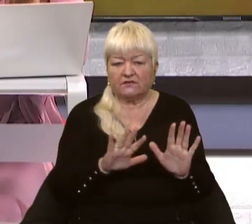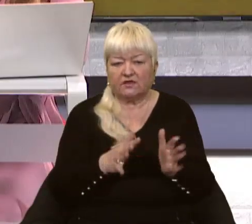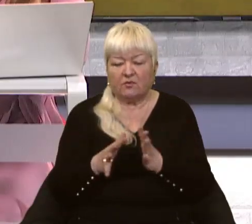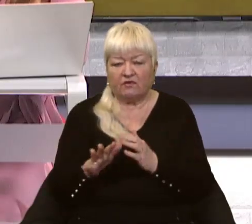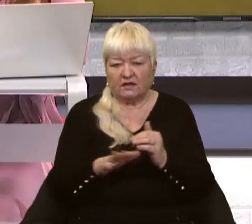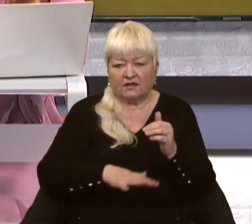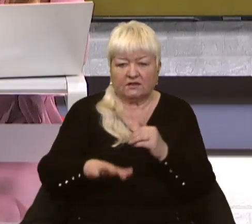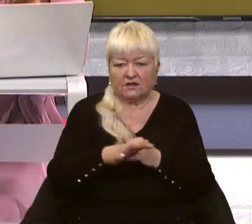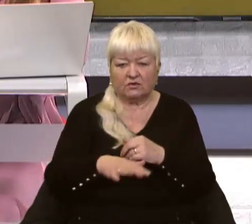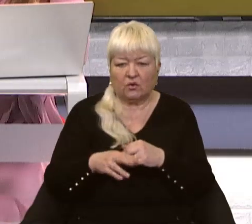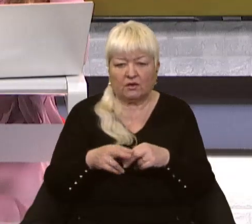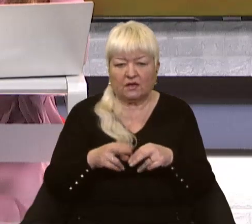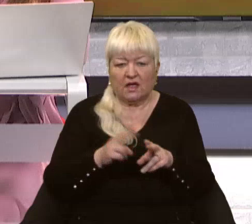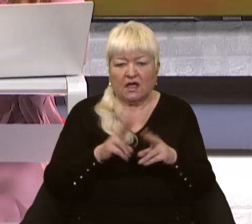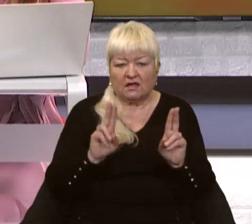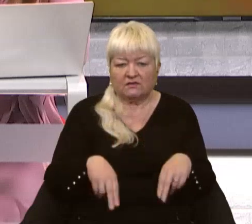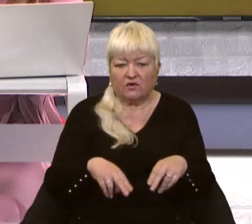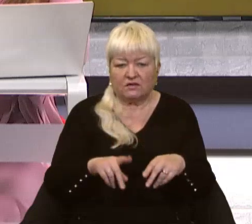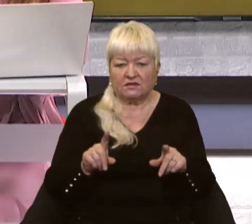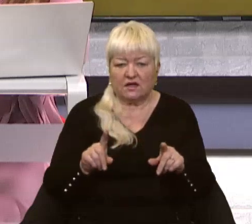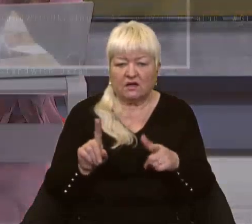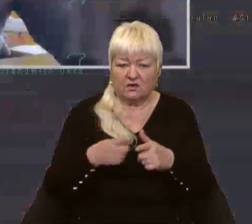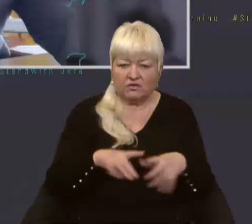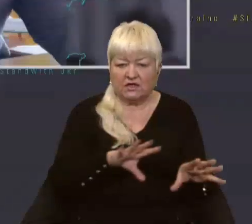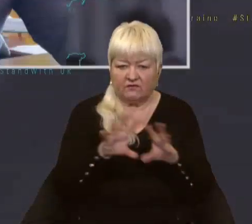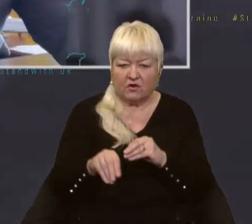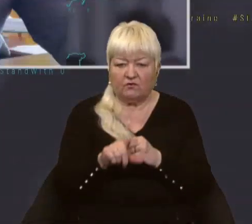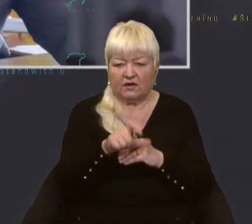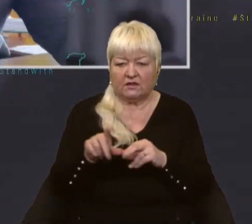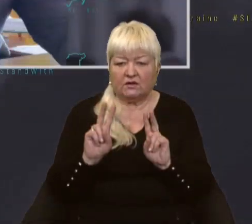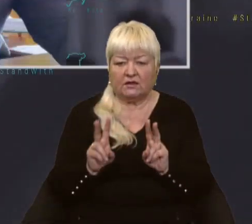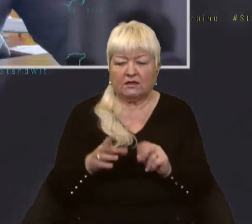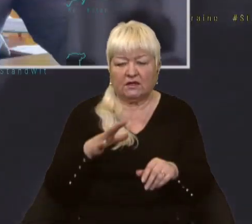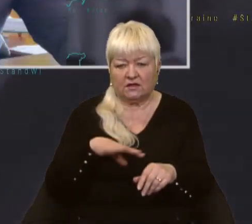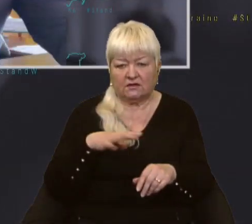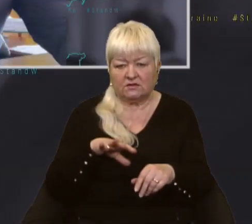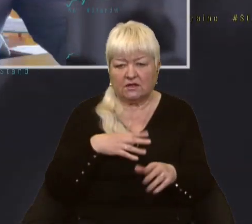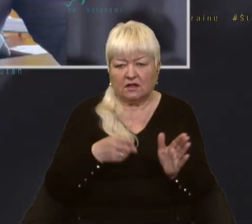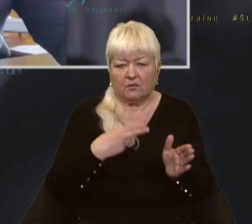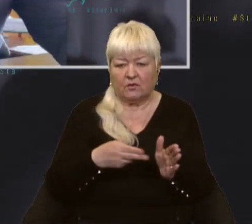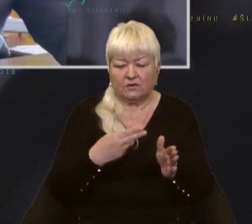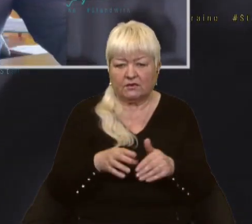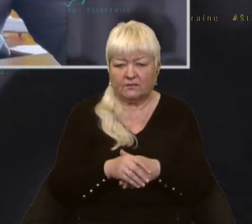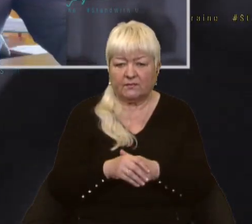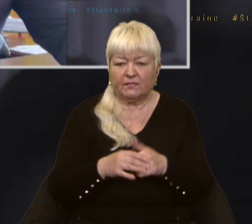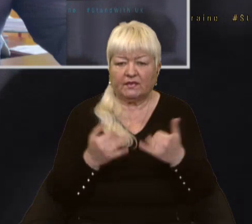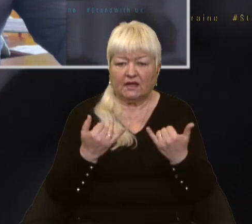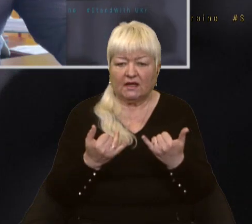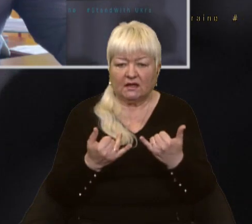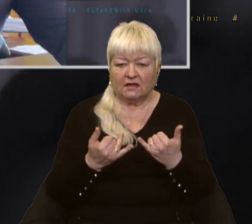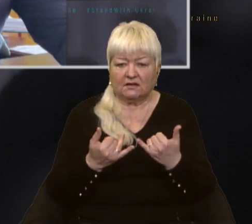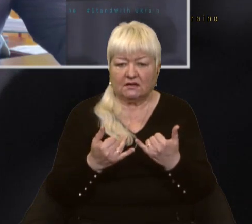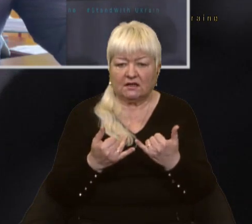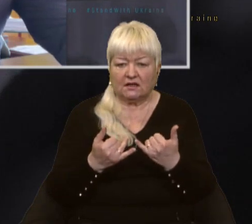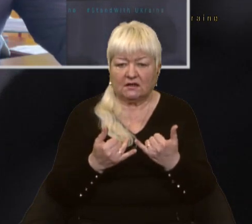території залізничного вокзалу? Чи евакуювали людей, які також чекали потяги? Зараз ми надаємо